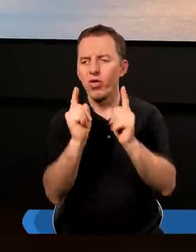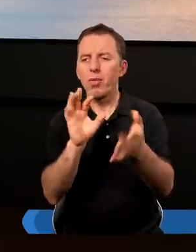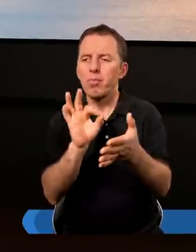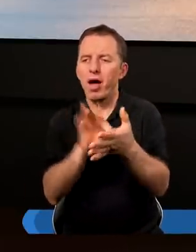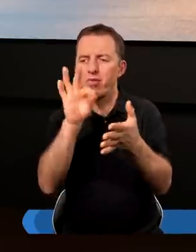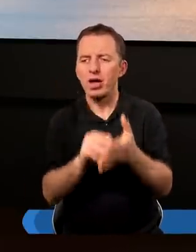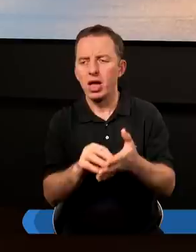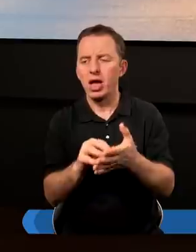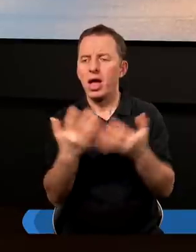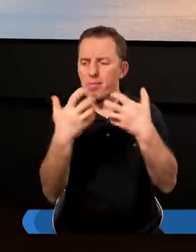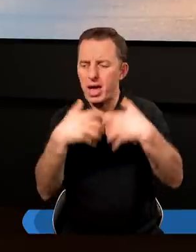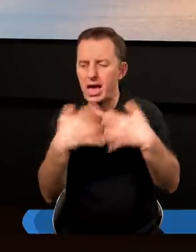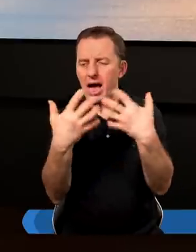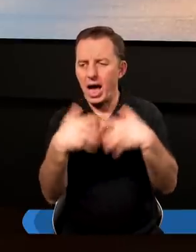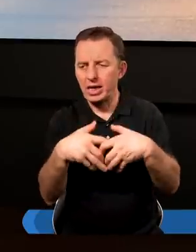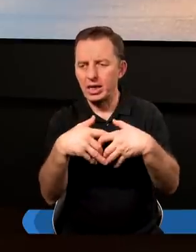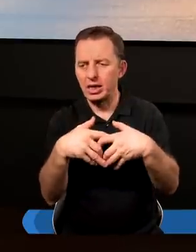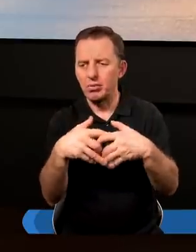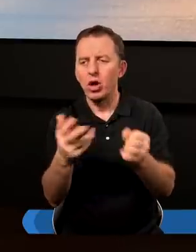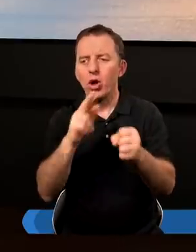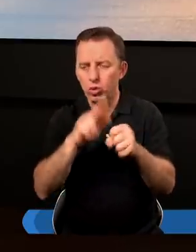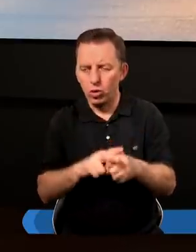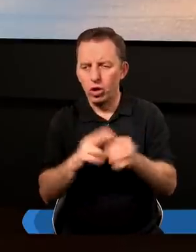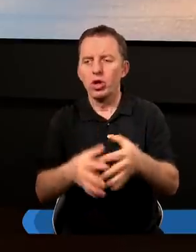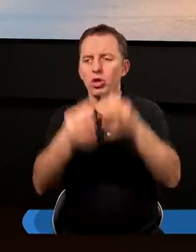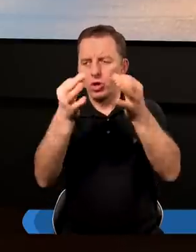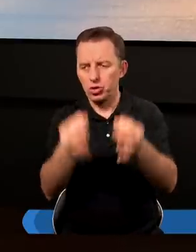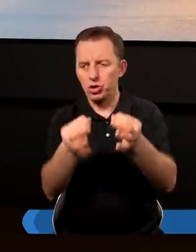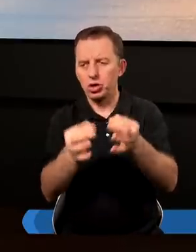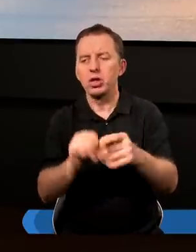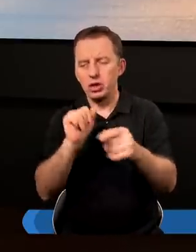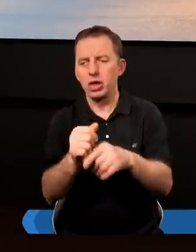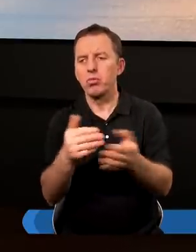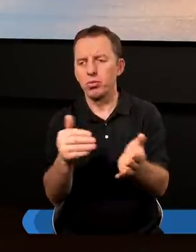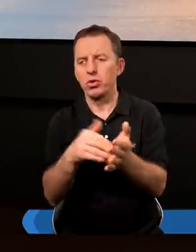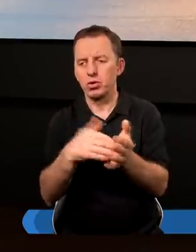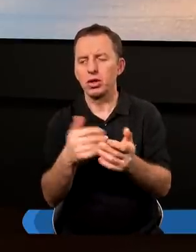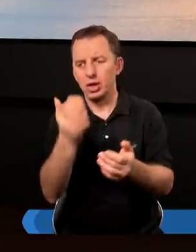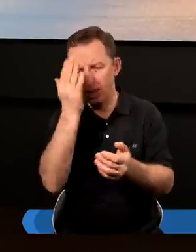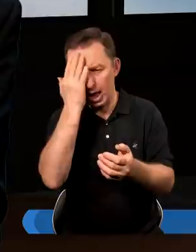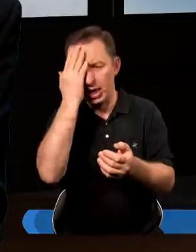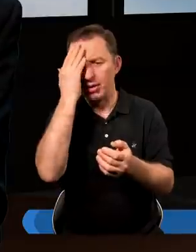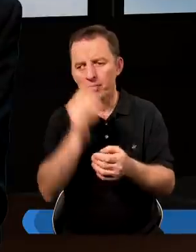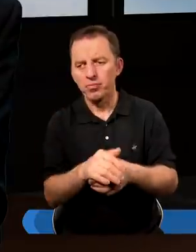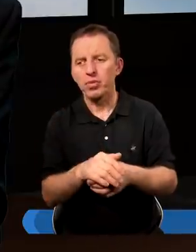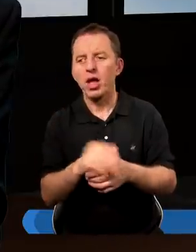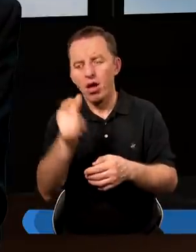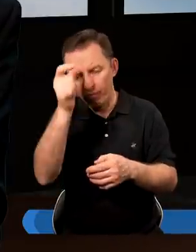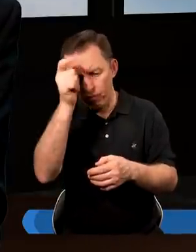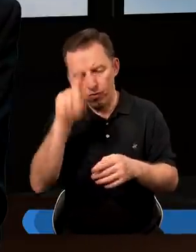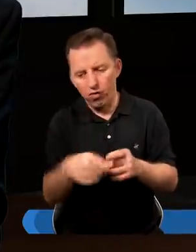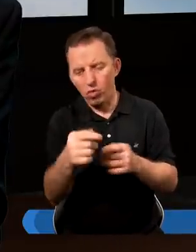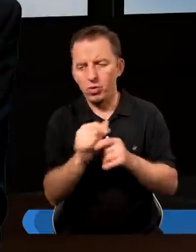pewien mechanizm, który do dzisiejszego dnia jest kopiowany. A wąż był